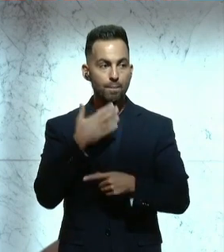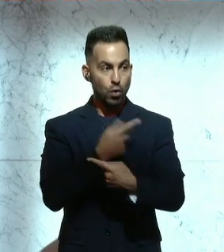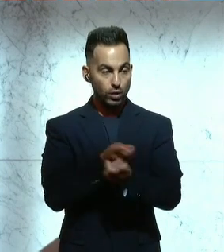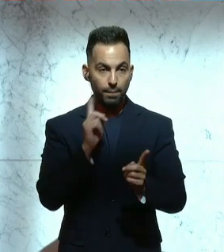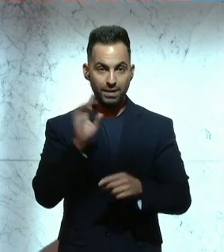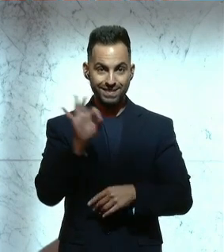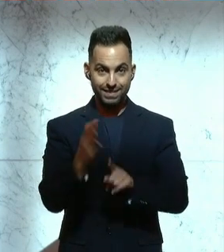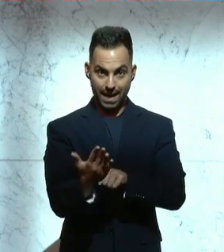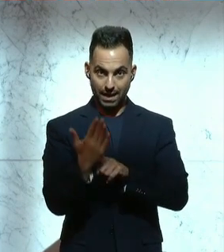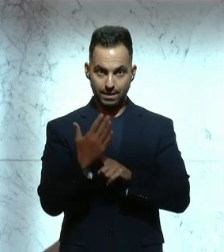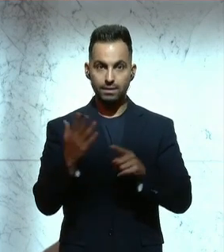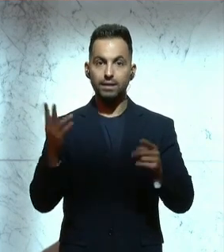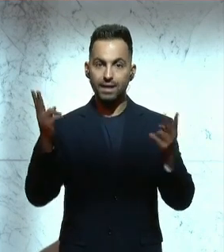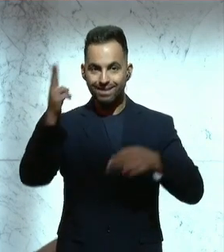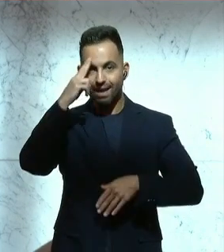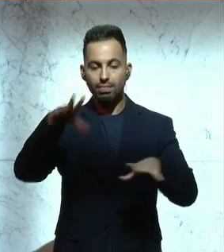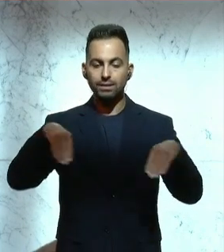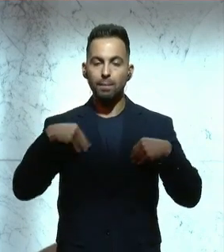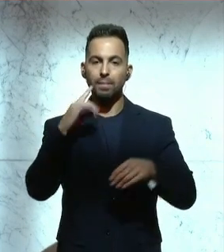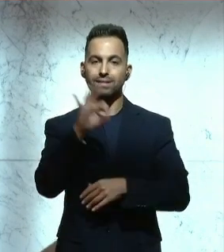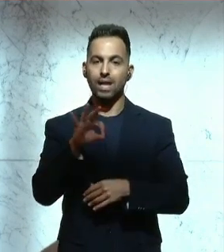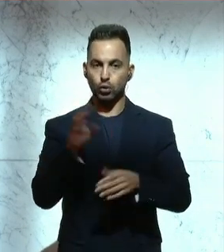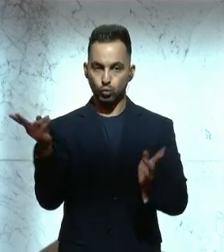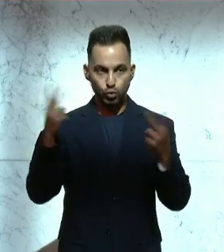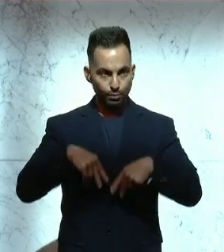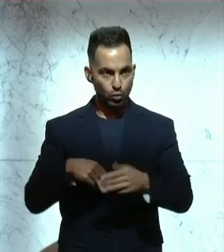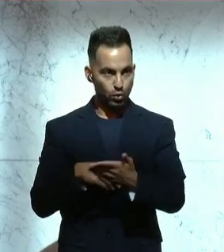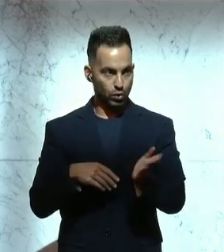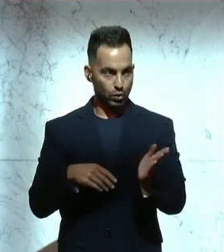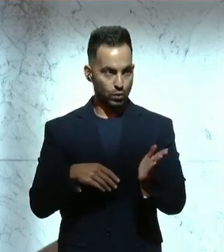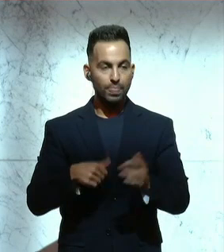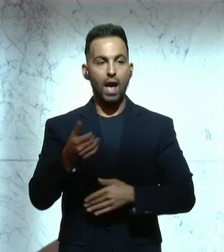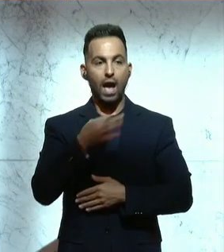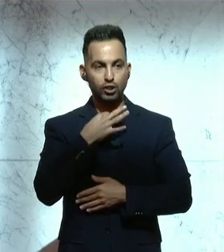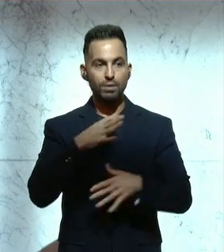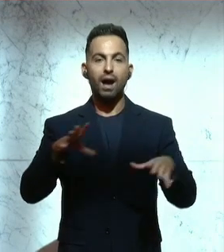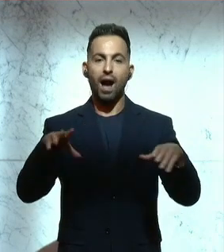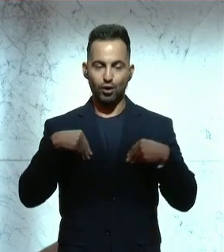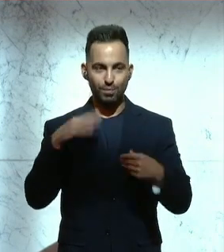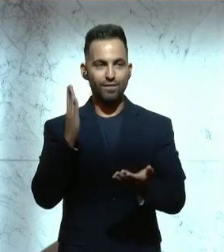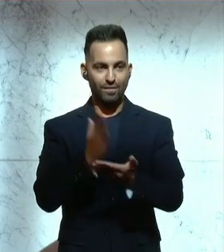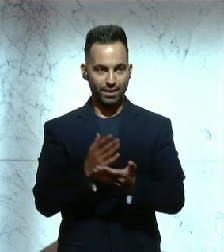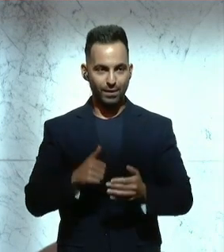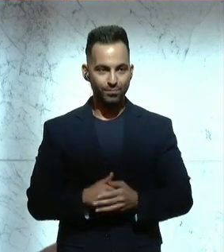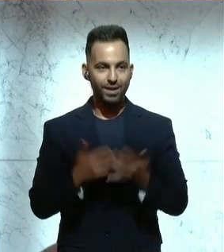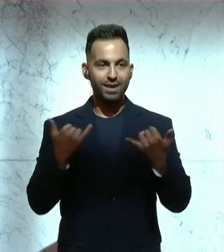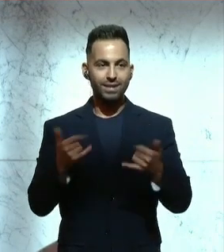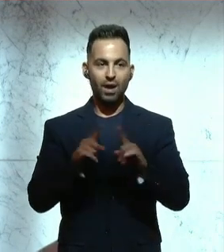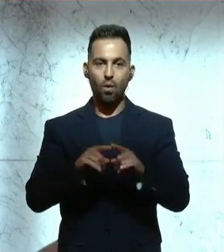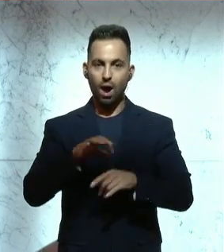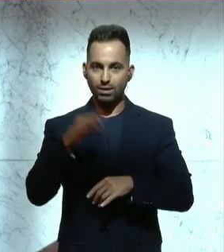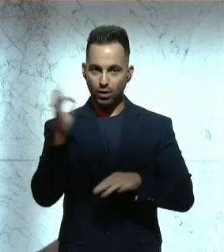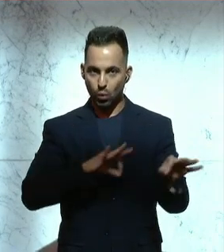die Damen und Herren, die für dessen Kenntnisnahme eintreten, um ein Zeichen der Zustimmung. Das ist einstimmig angenommen. Wir kommen zur Abstimmung über